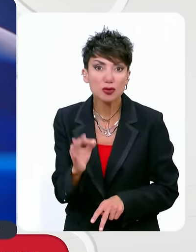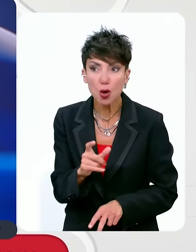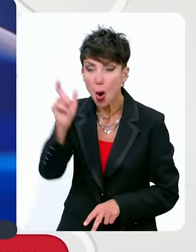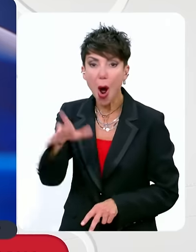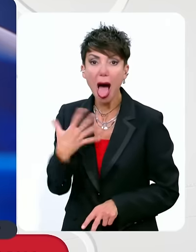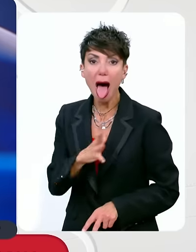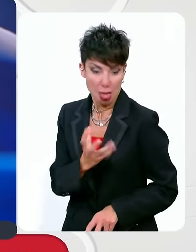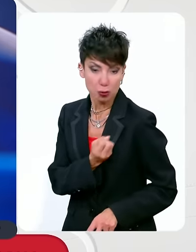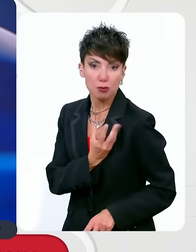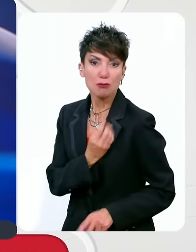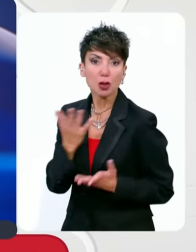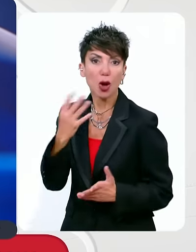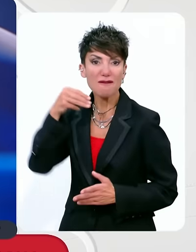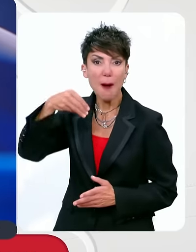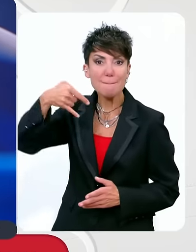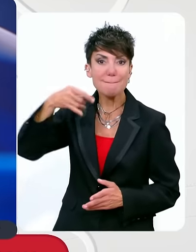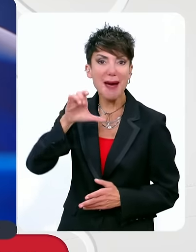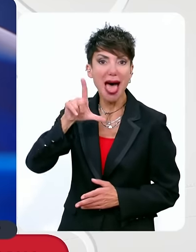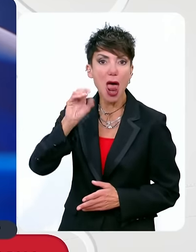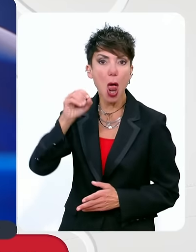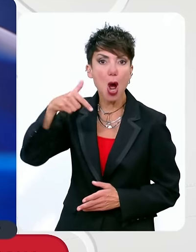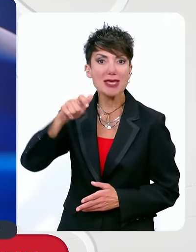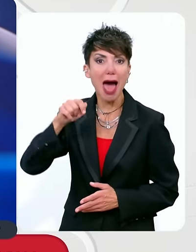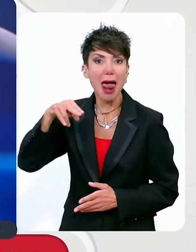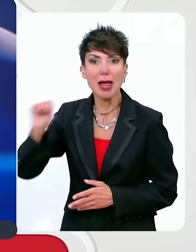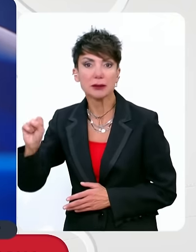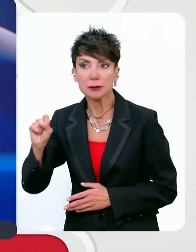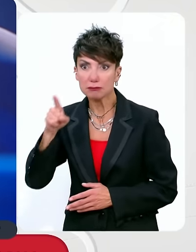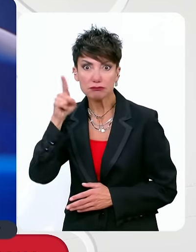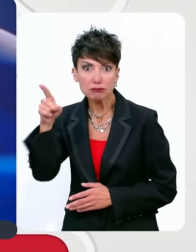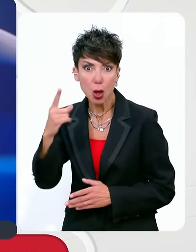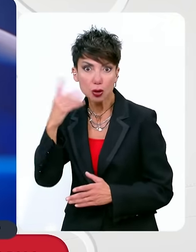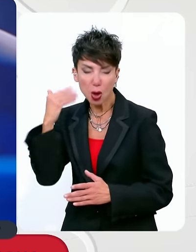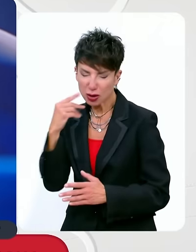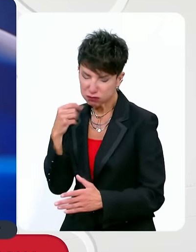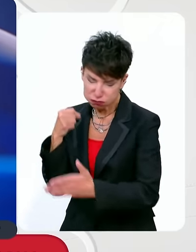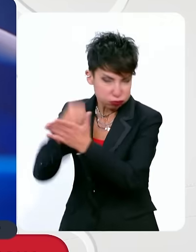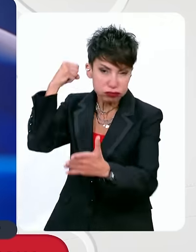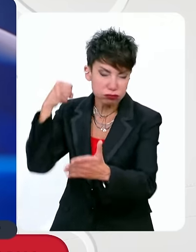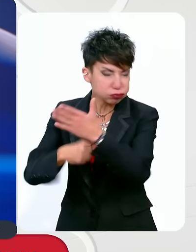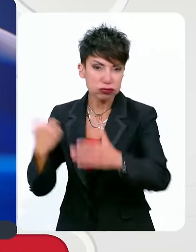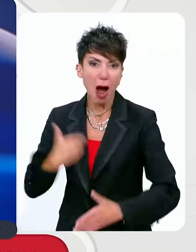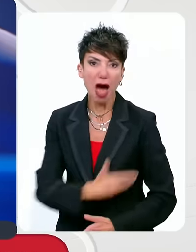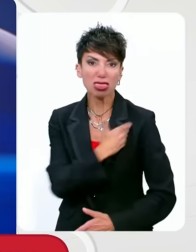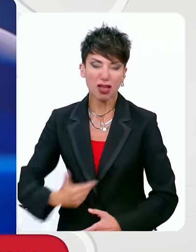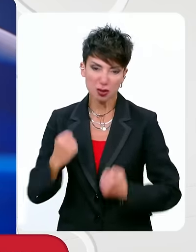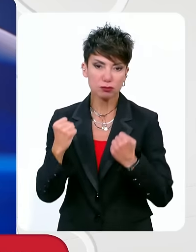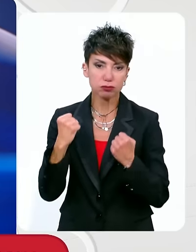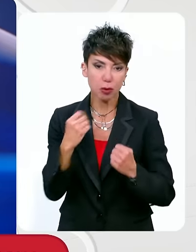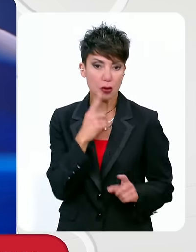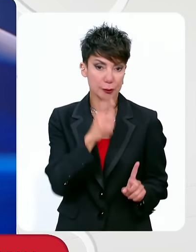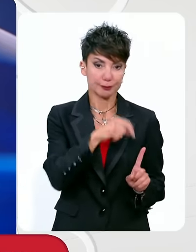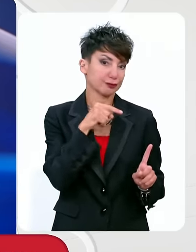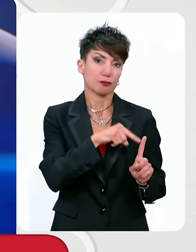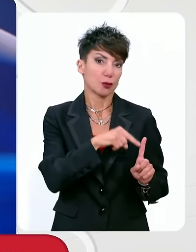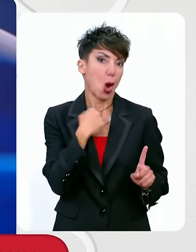Ευρώπη είναι το θαύμα που περιμέναμε όλοι και πρέπει να φτάσουμε για να πάμε την Ελλάδα στην Ευρώπη, λες και άλλα κόμματα, λένε να την